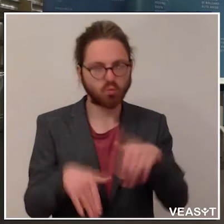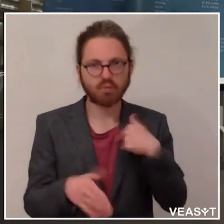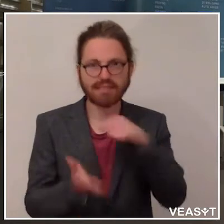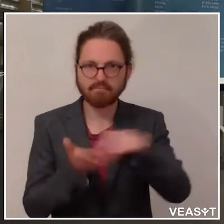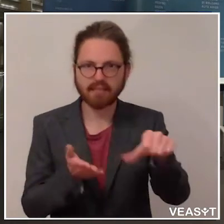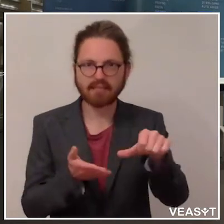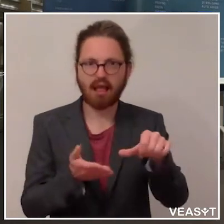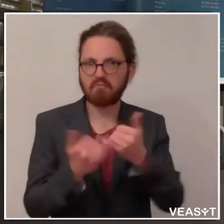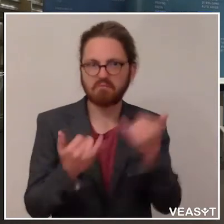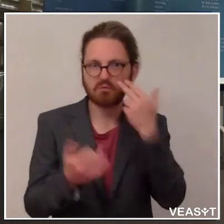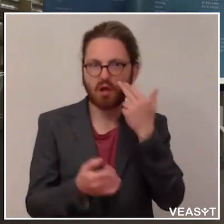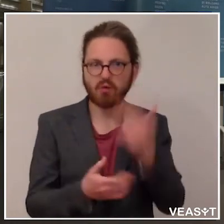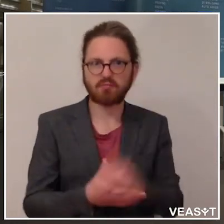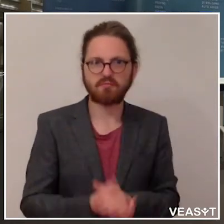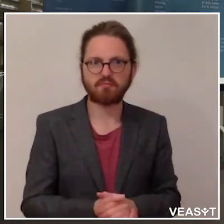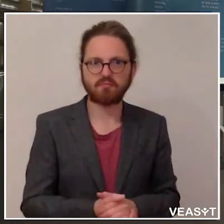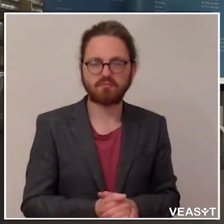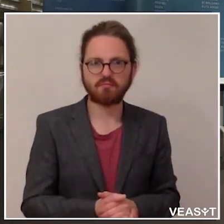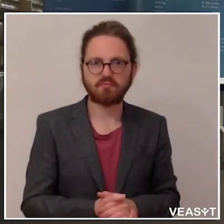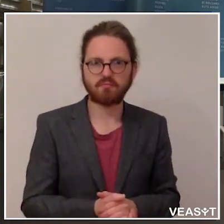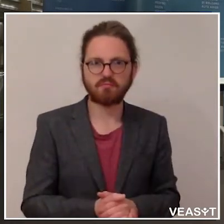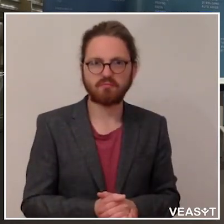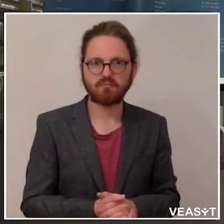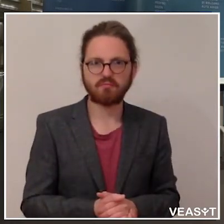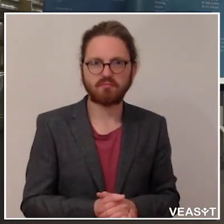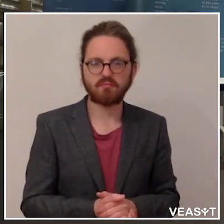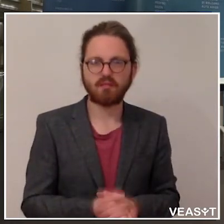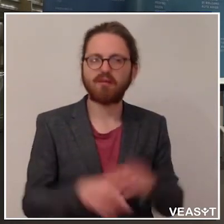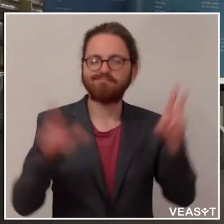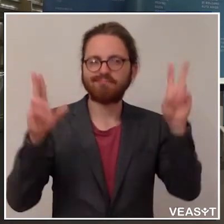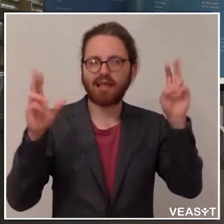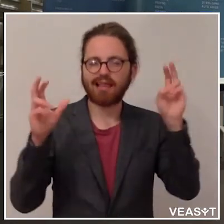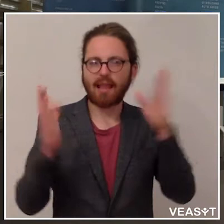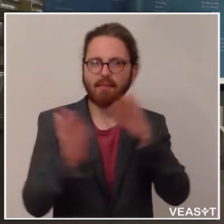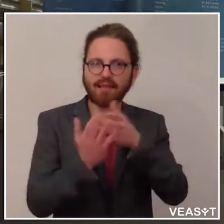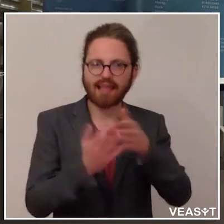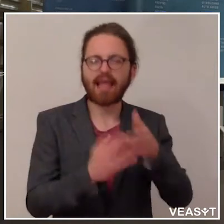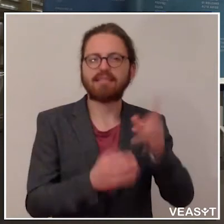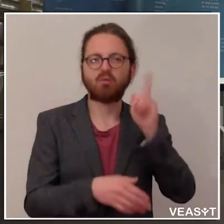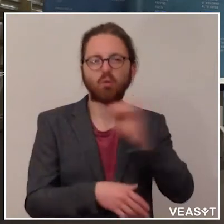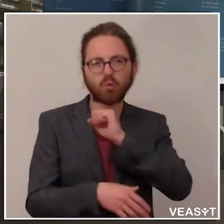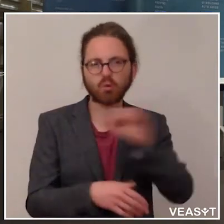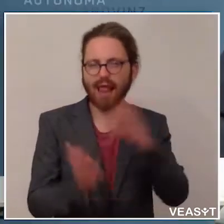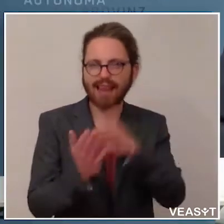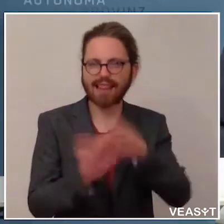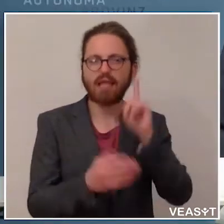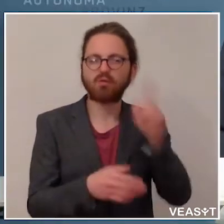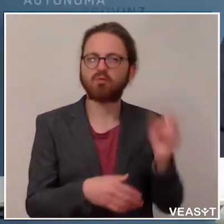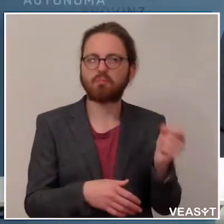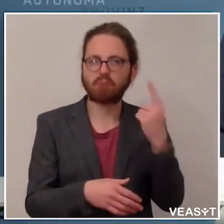Ja, das Thema der Tests und im Besonderen der Schnelltests zum einen, aber im Besonderen auch der